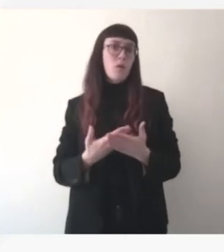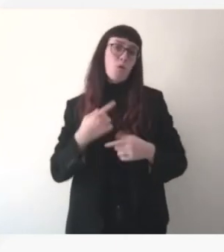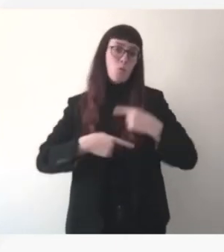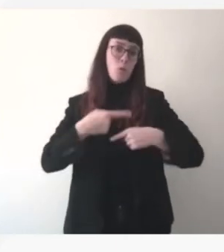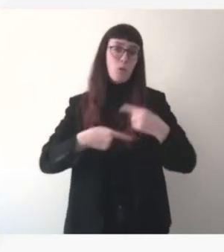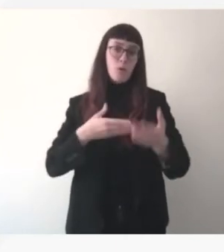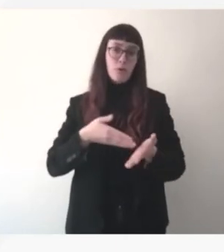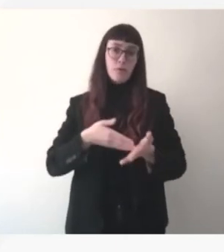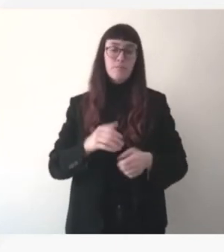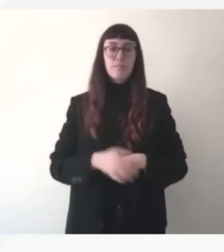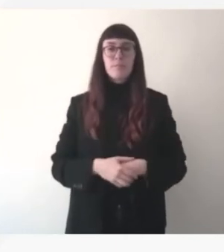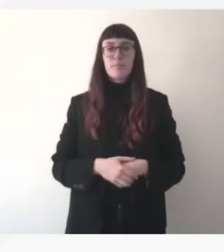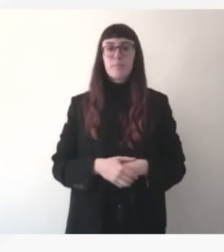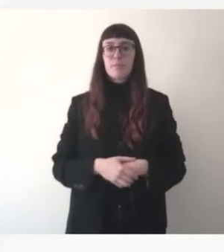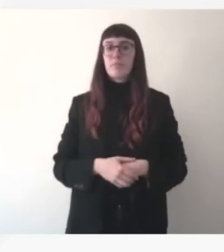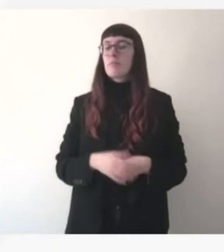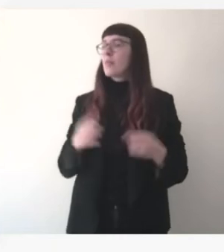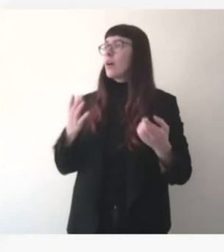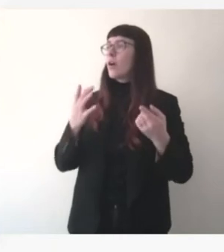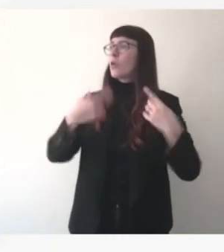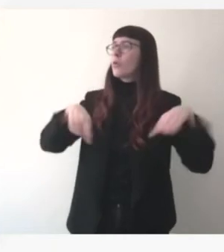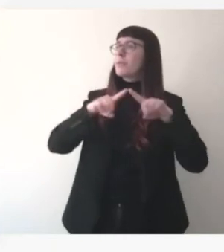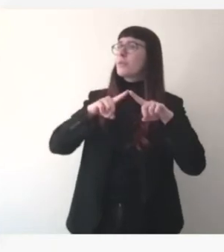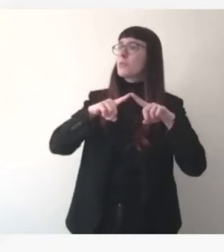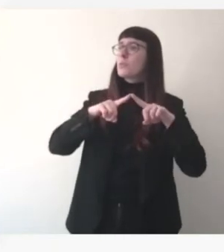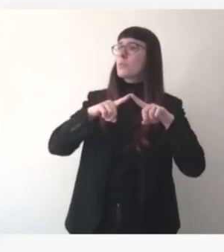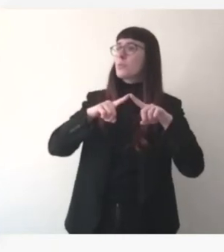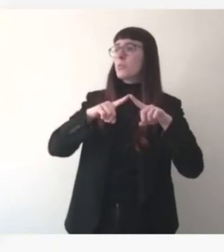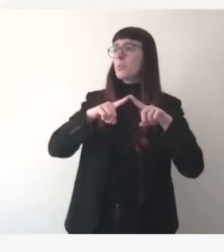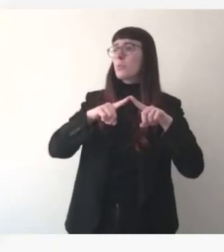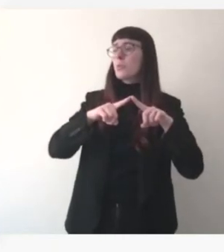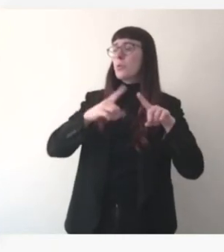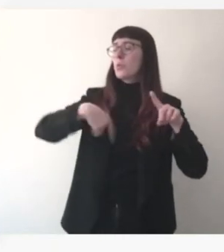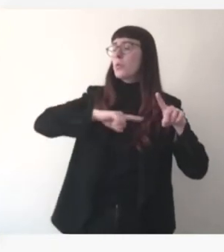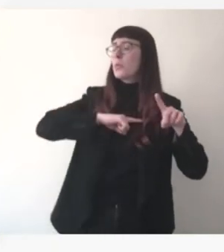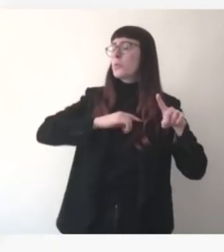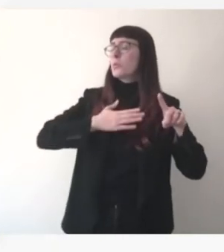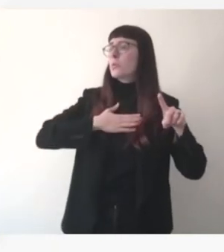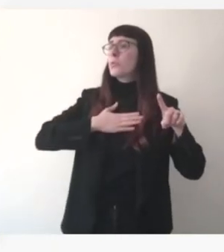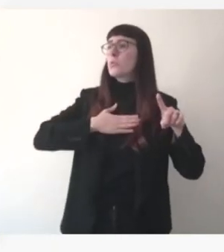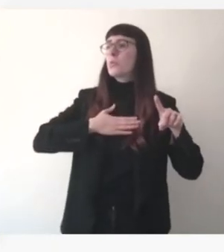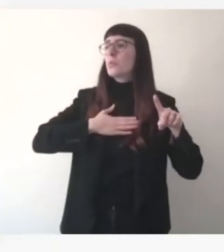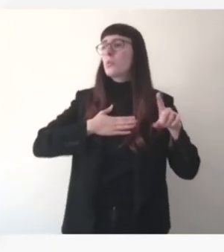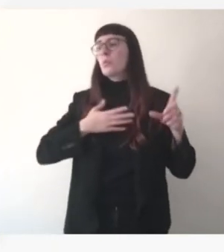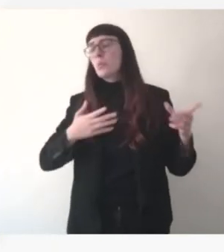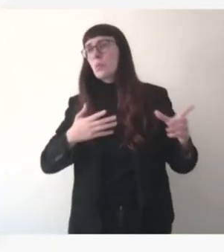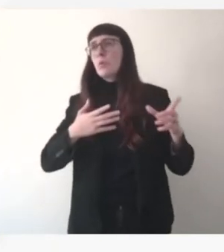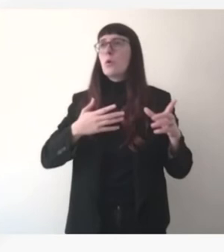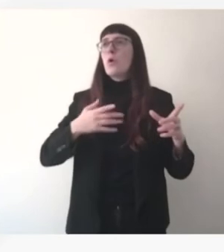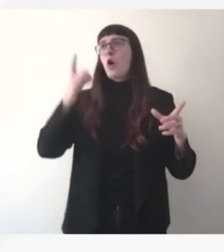je voudrais vous dire que la présidente de la commission, parce que précisément, vous voyez bien qu'il s'agit d'un sujet qui est un sujet holistique,